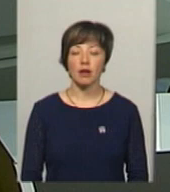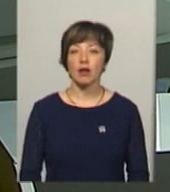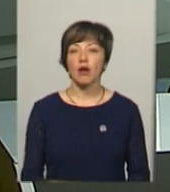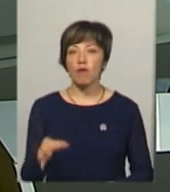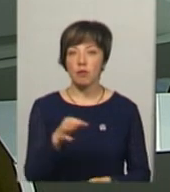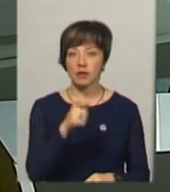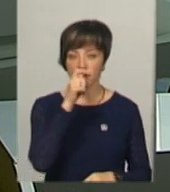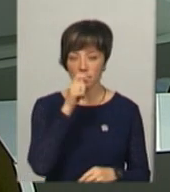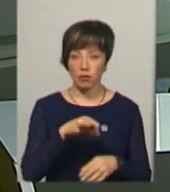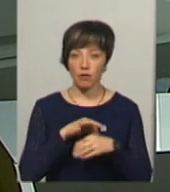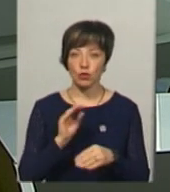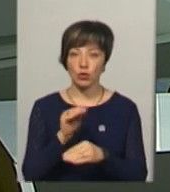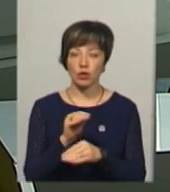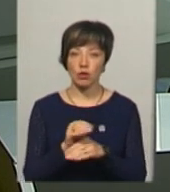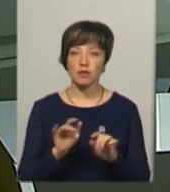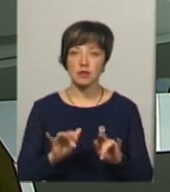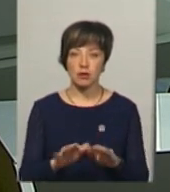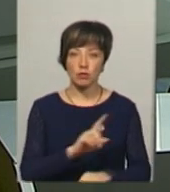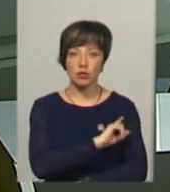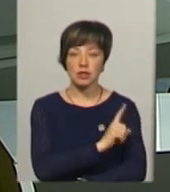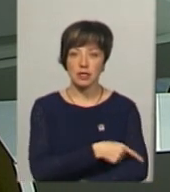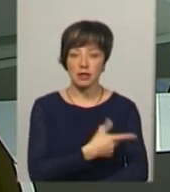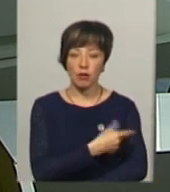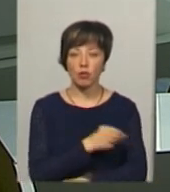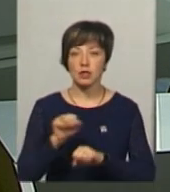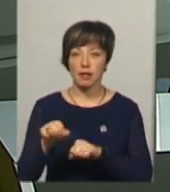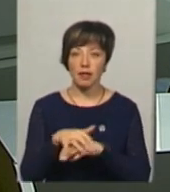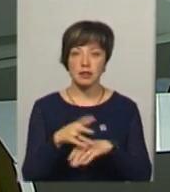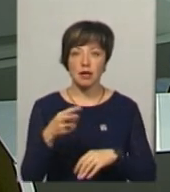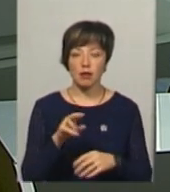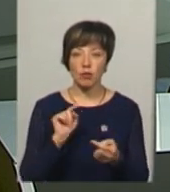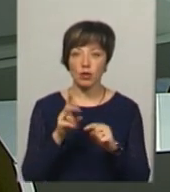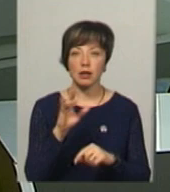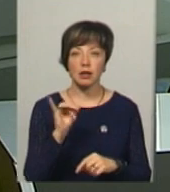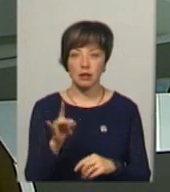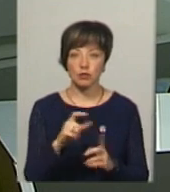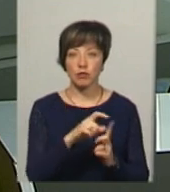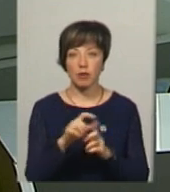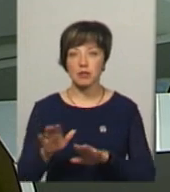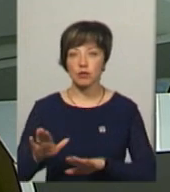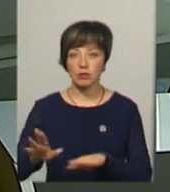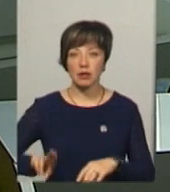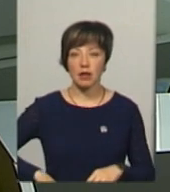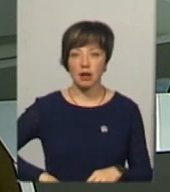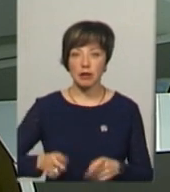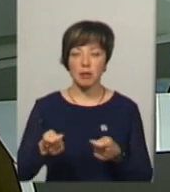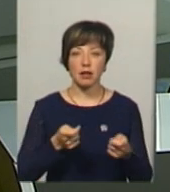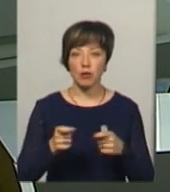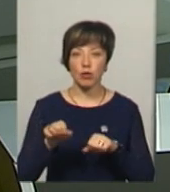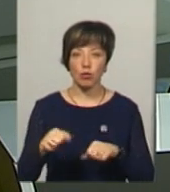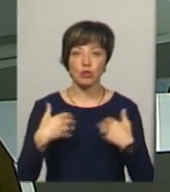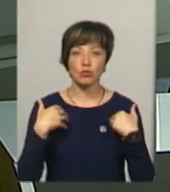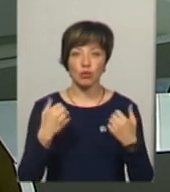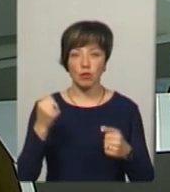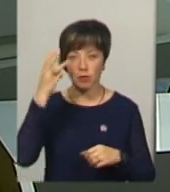області з квітня проявляться додаткові заходи з посиленої імунізації населення проти кору. За словами заступника директора Департаменту охорони